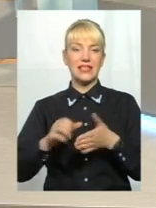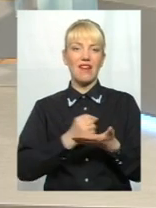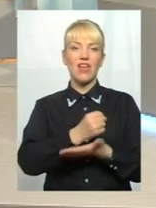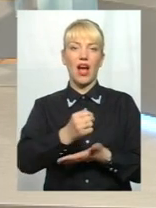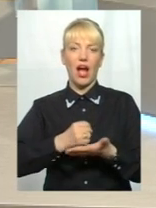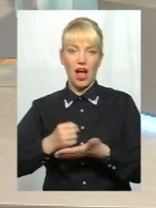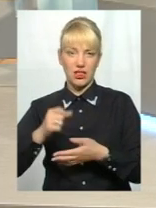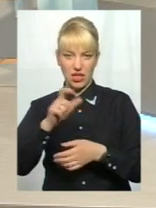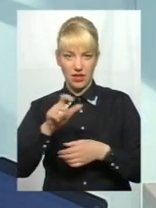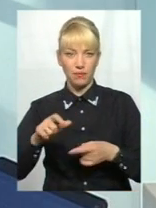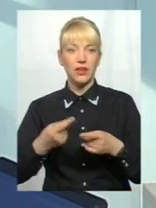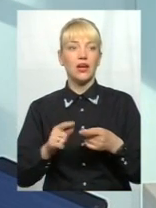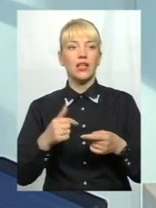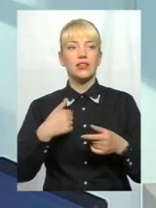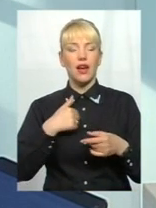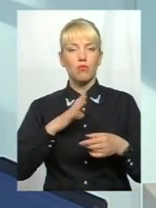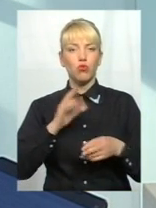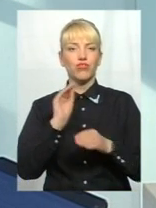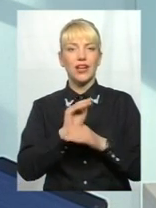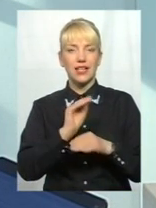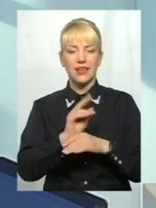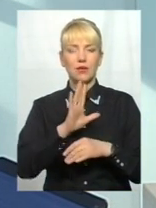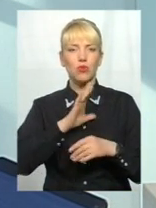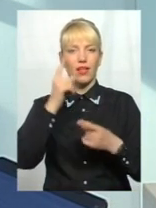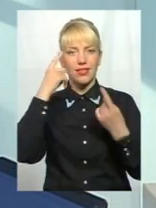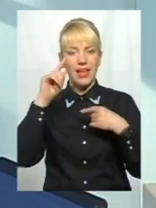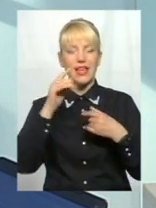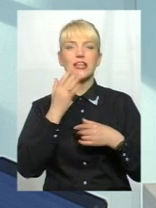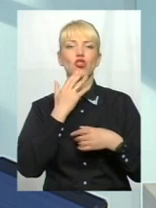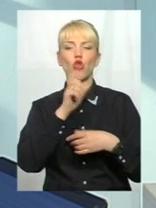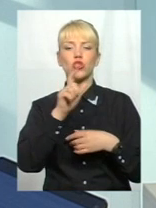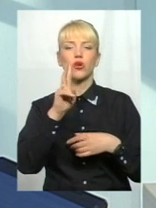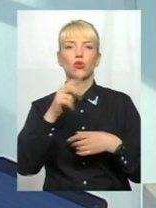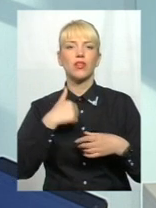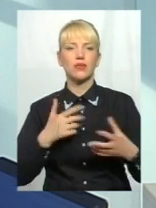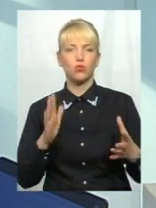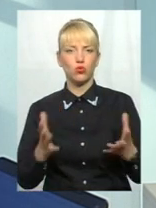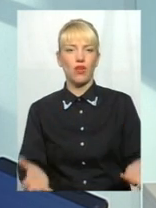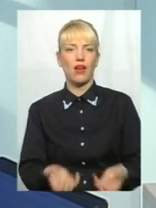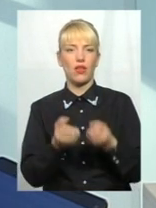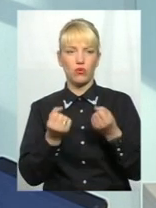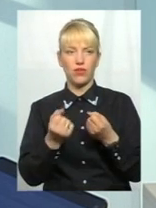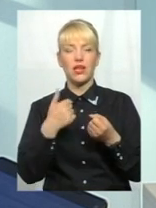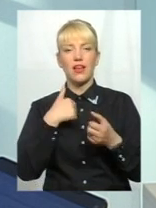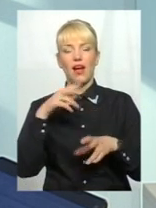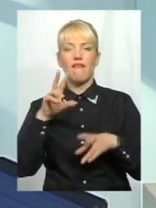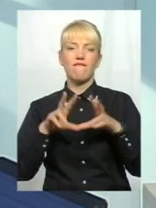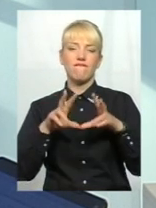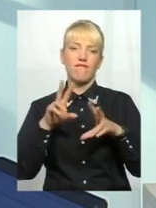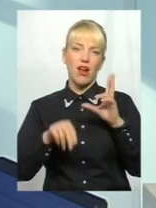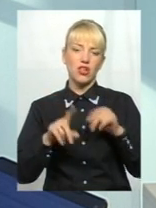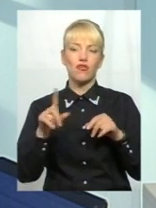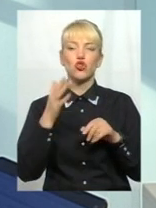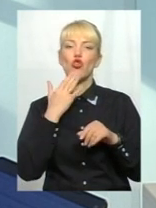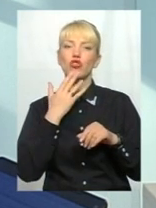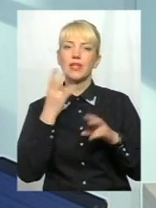критиком, ви знаєте, тільки виникла ця ідея з іноземцями, які нас будуть рятувати. Я вважав, що іноземці нам можливі, наприклад, як